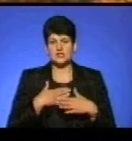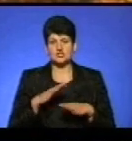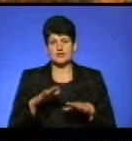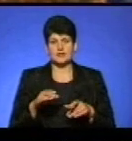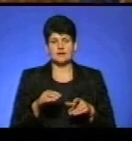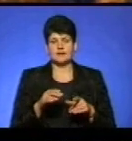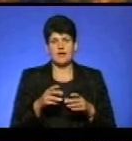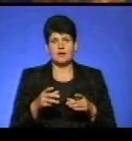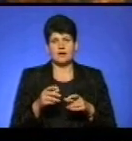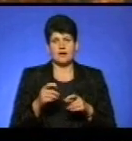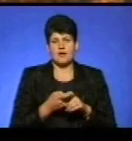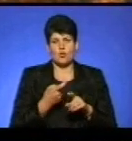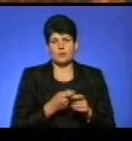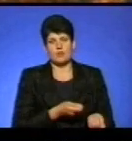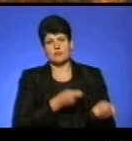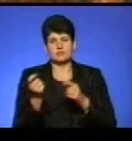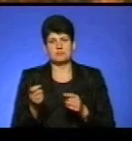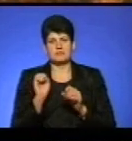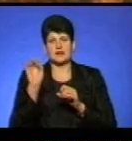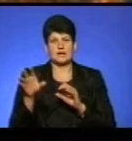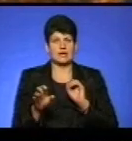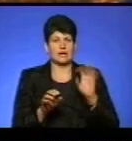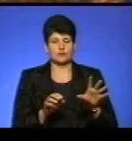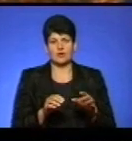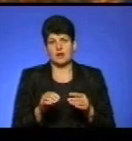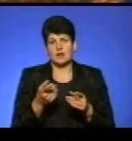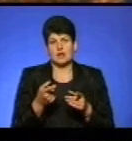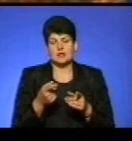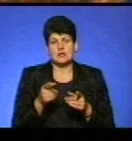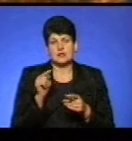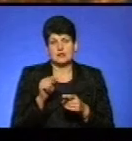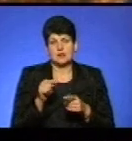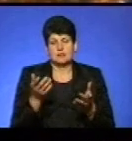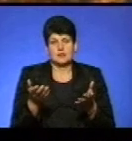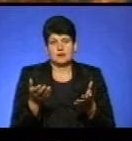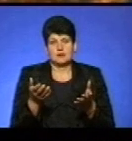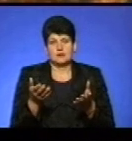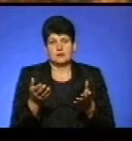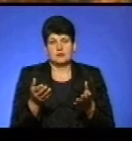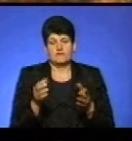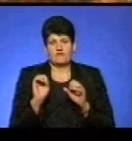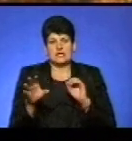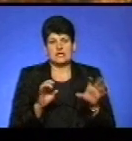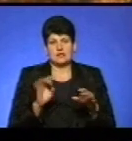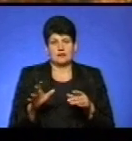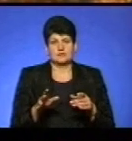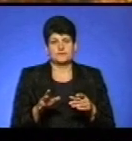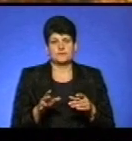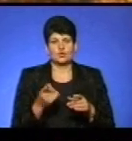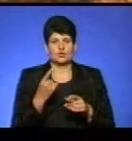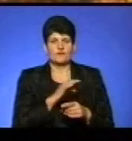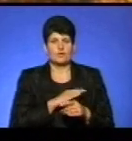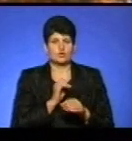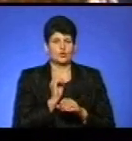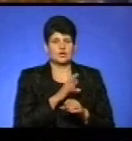перекидати і якось ними так, як кошенята, кидати з одної виховательки до